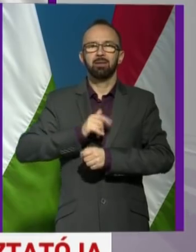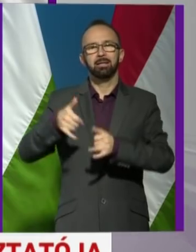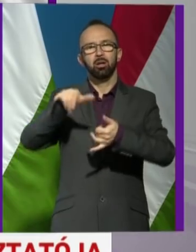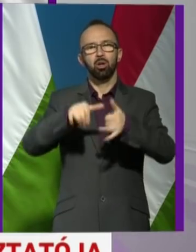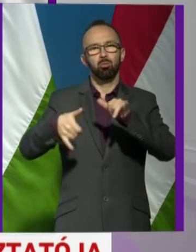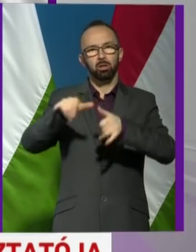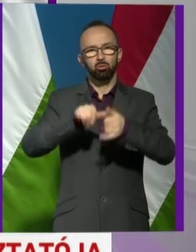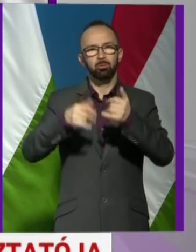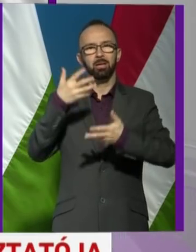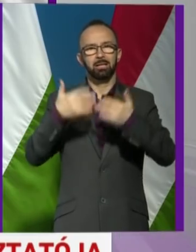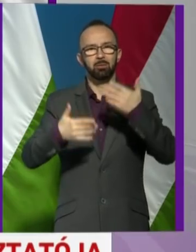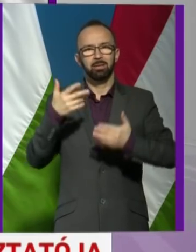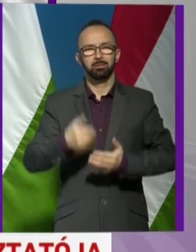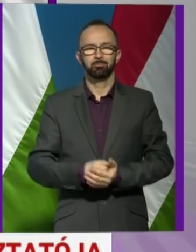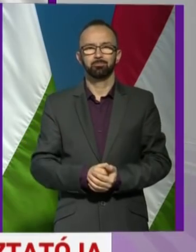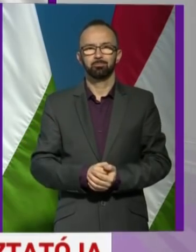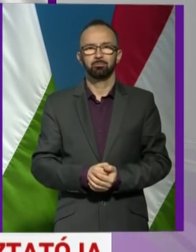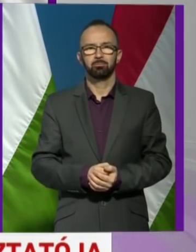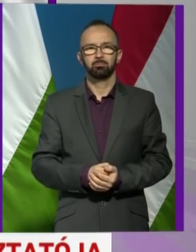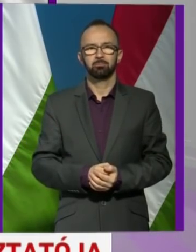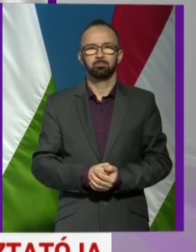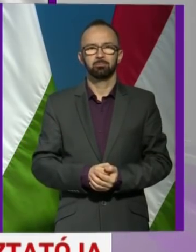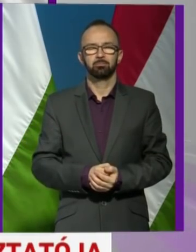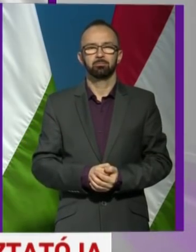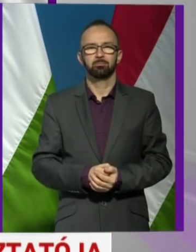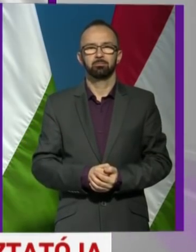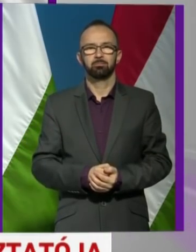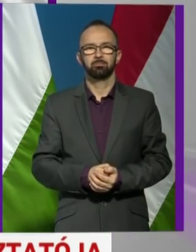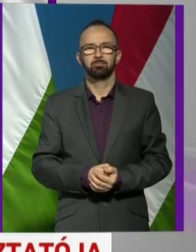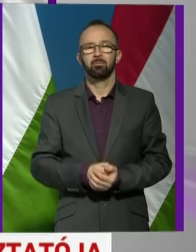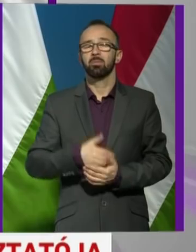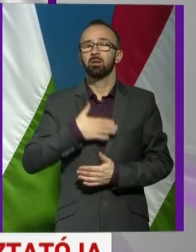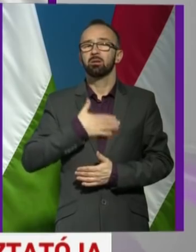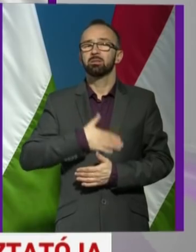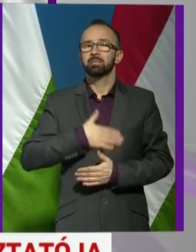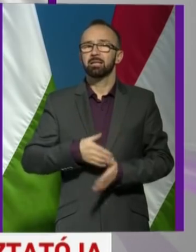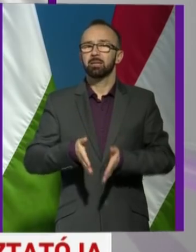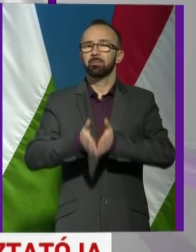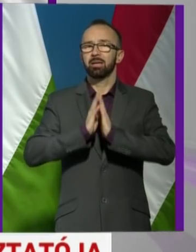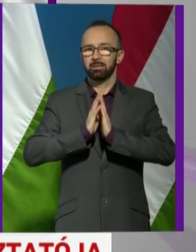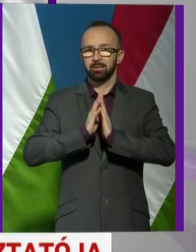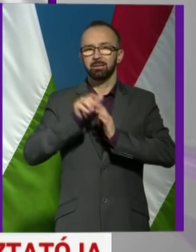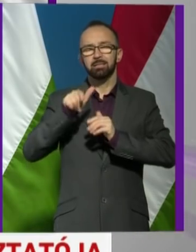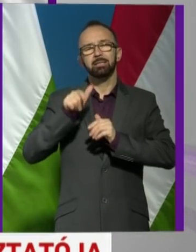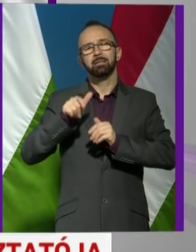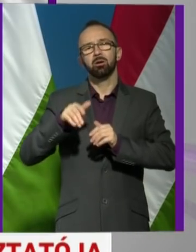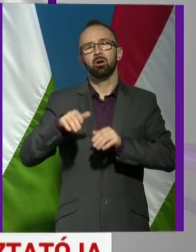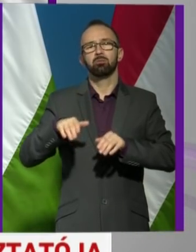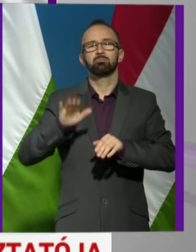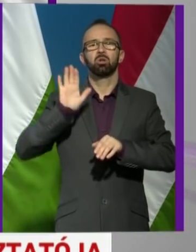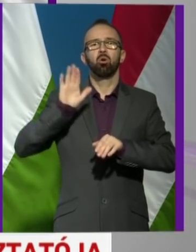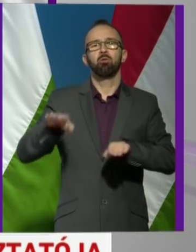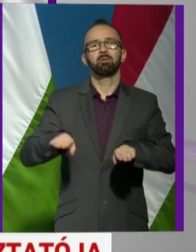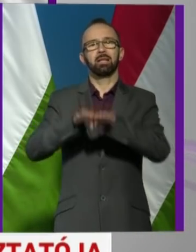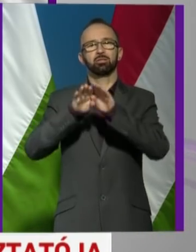laboratóriumi eredményüket. Ezen felül szeretném kérni ezeket a honfi társainkat